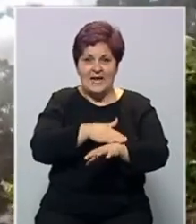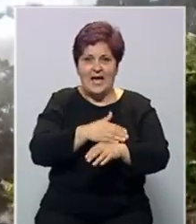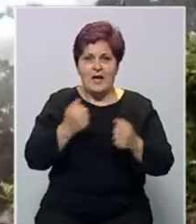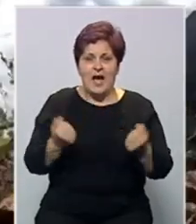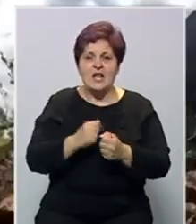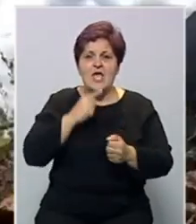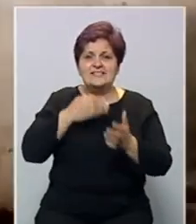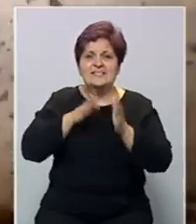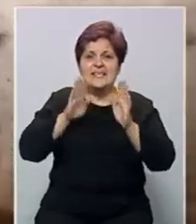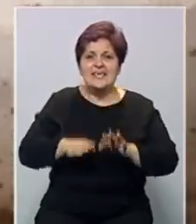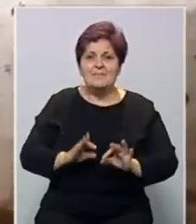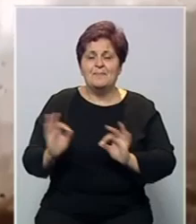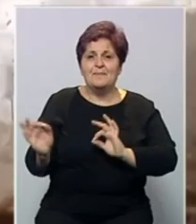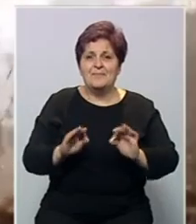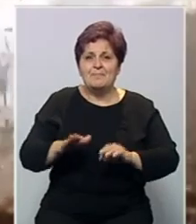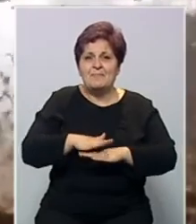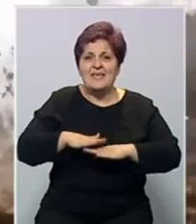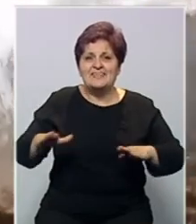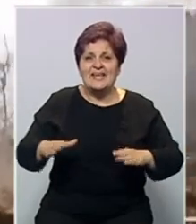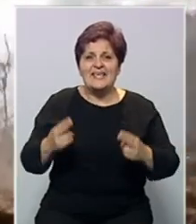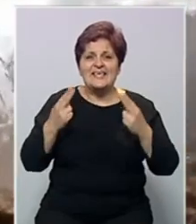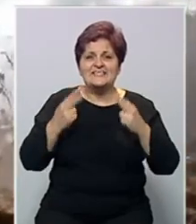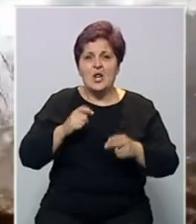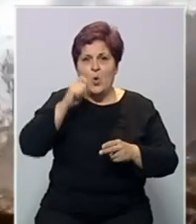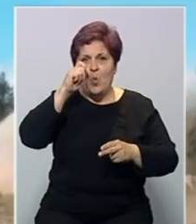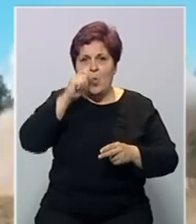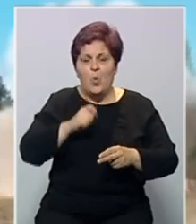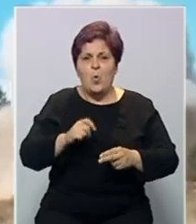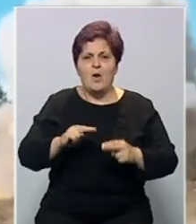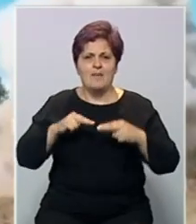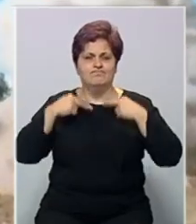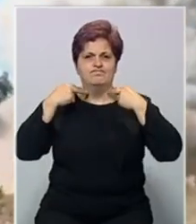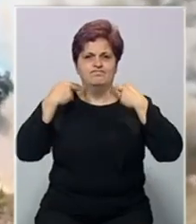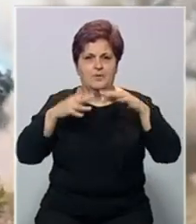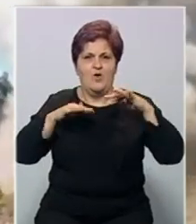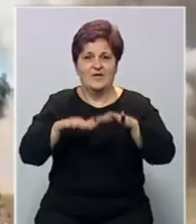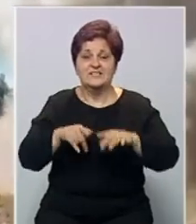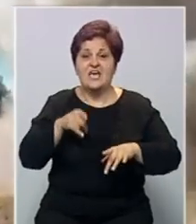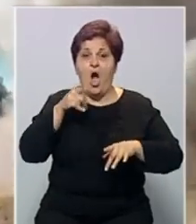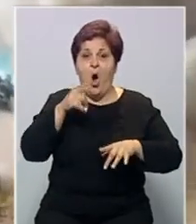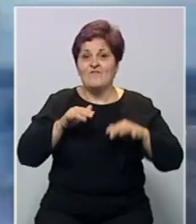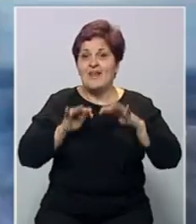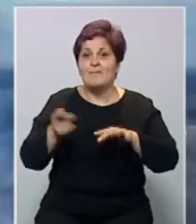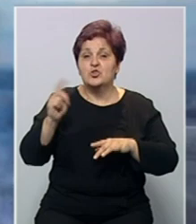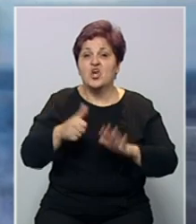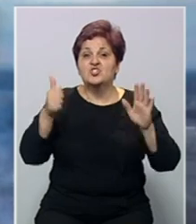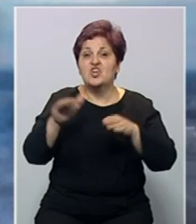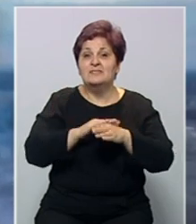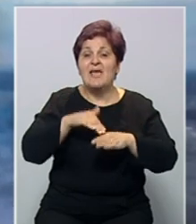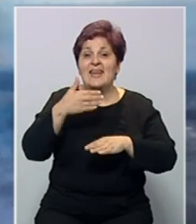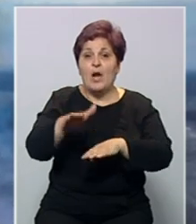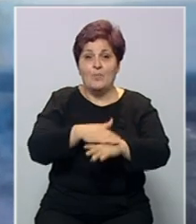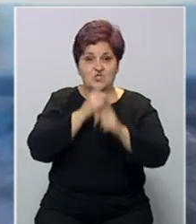operacije koje za cilj imaju pripremiti teren za značajnu ukrajinsku kontrofanzivu. Ova ofanziva dolazi šest